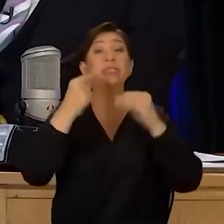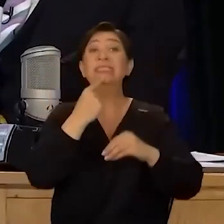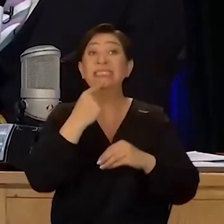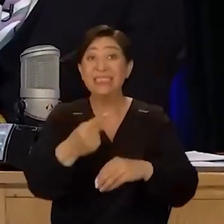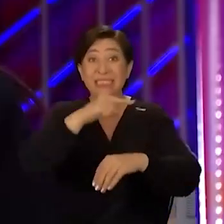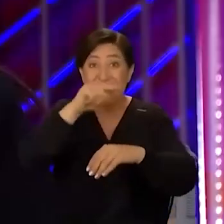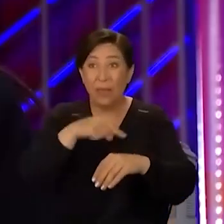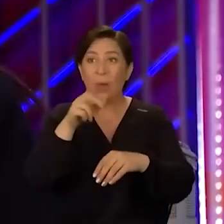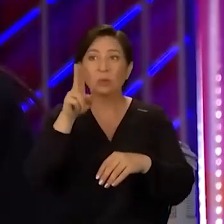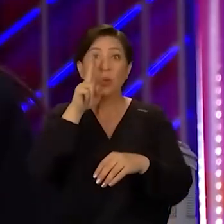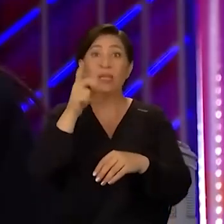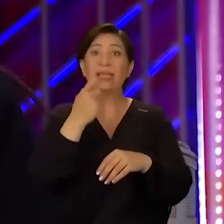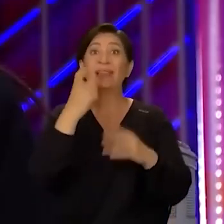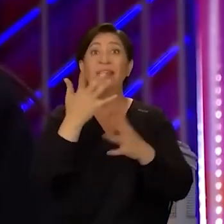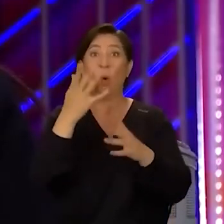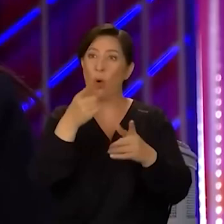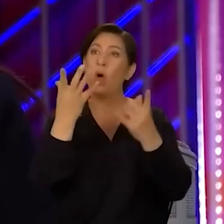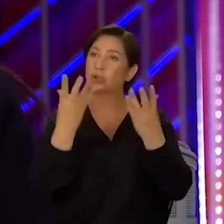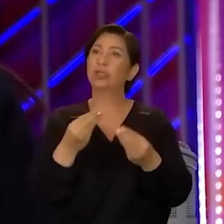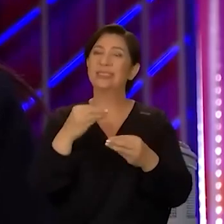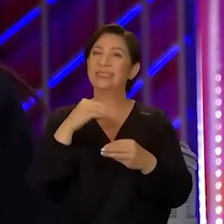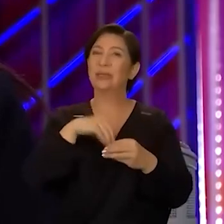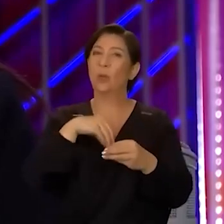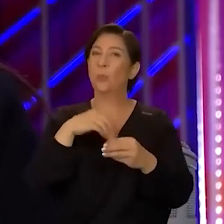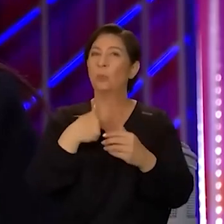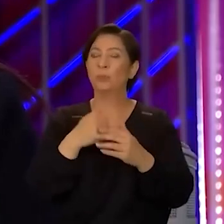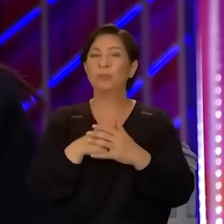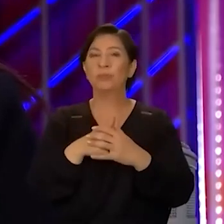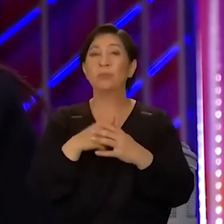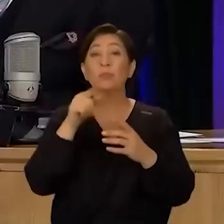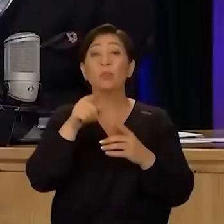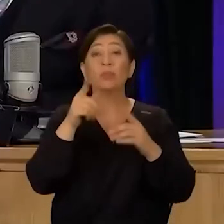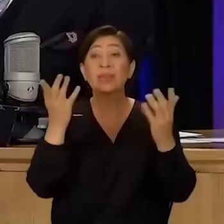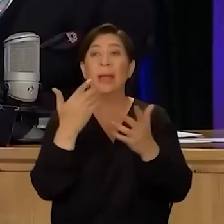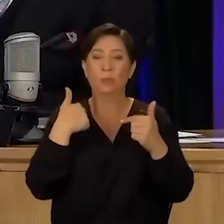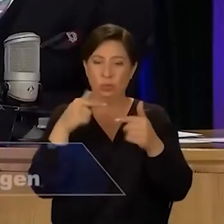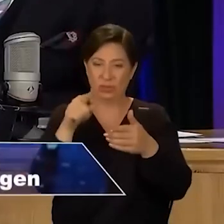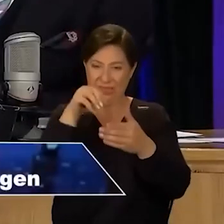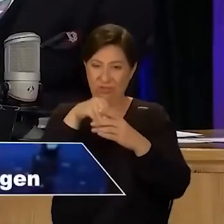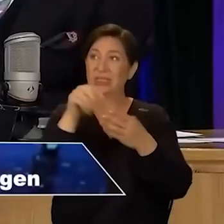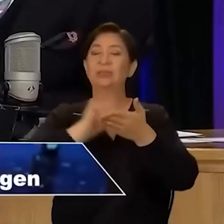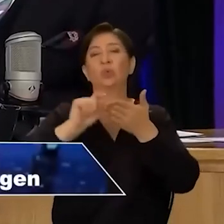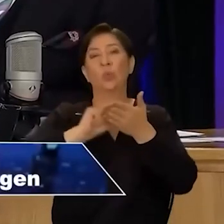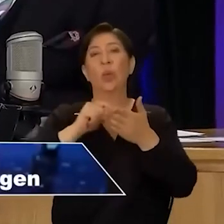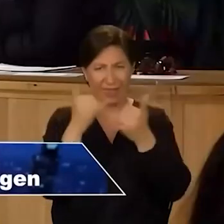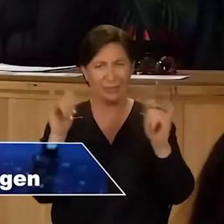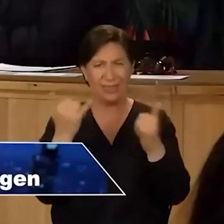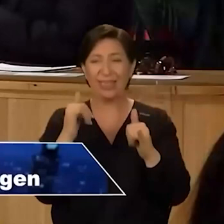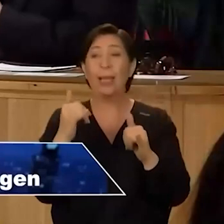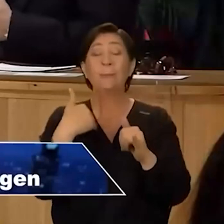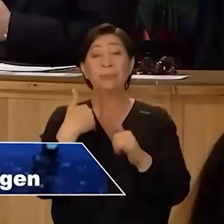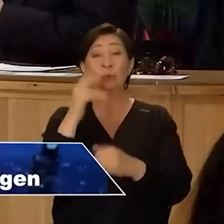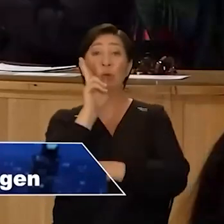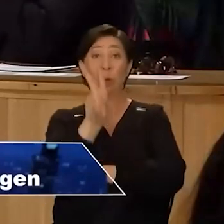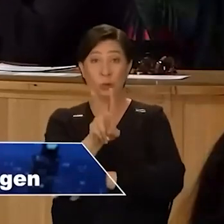zaman… Özellikle son yıllarda yaptıkların öyle olacak evet. Kesinlikle. Zaten bunun için yazıyorum. Kesinlikle. Bunun için yaşıyorum. Bizim